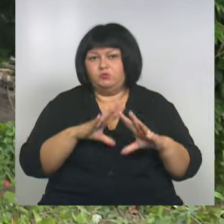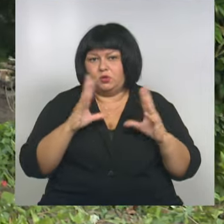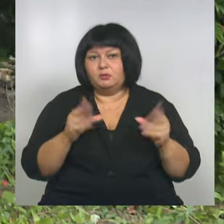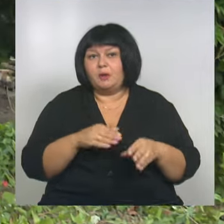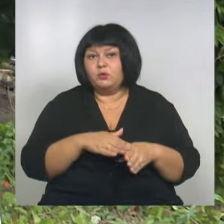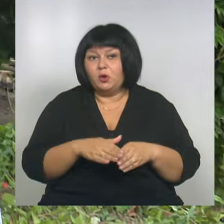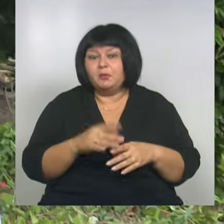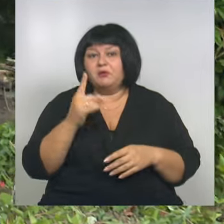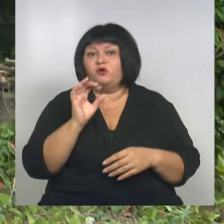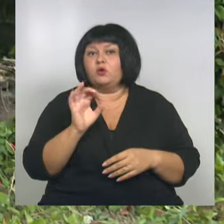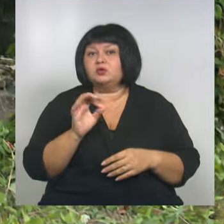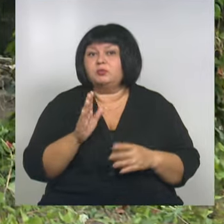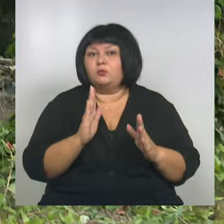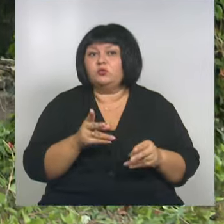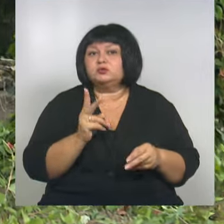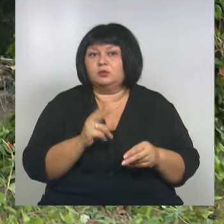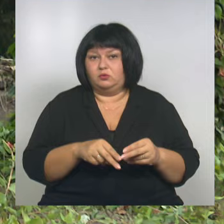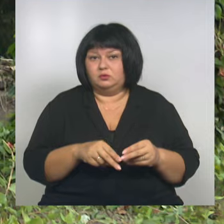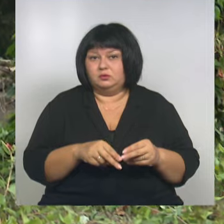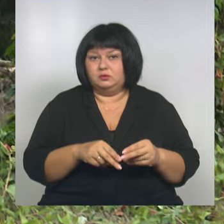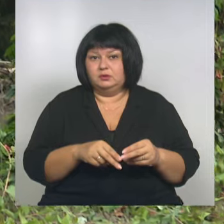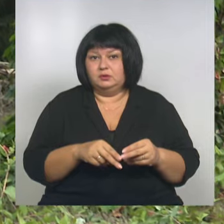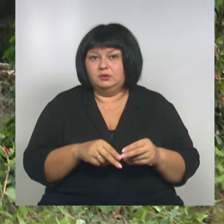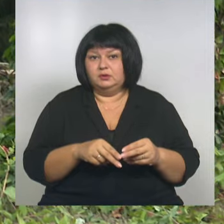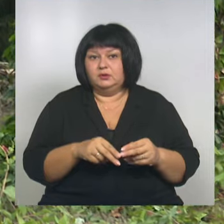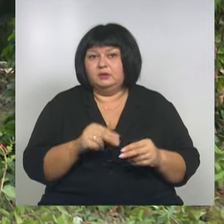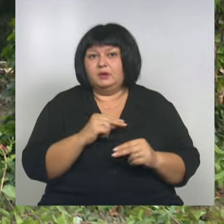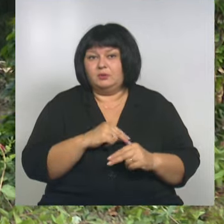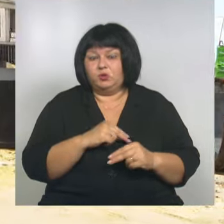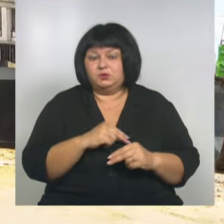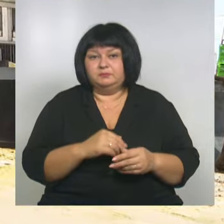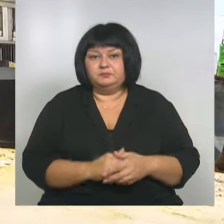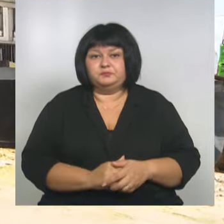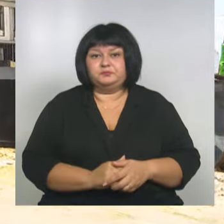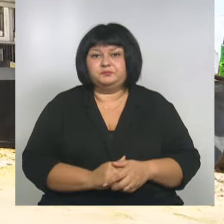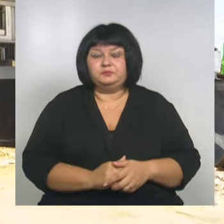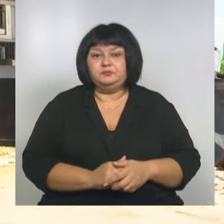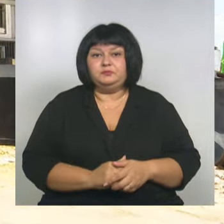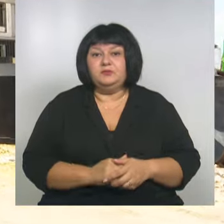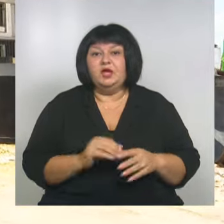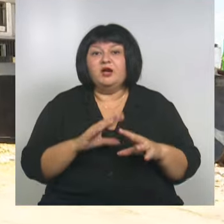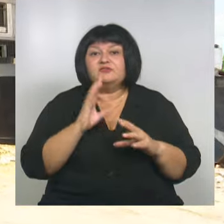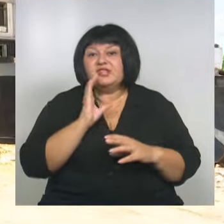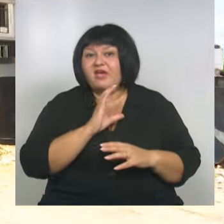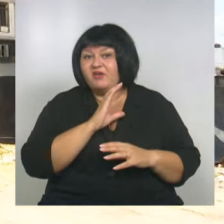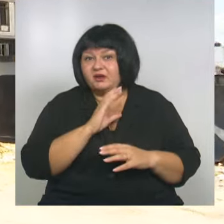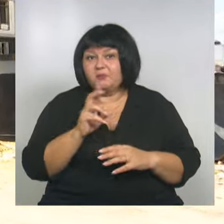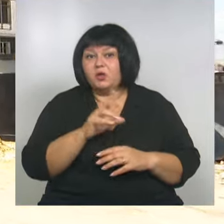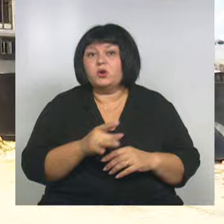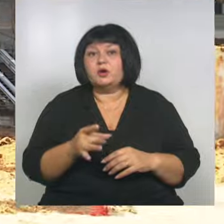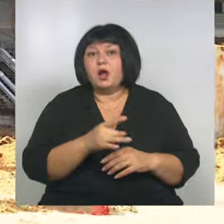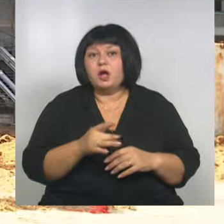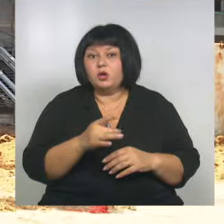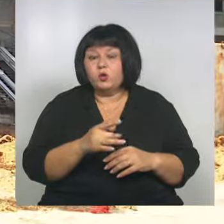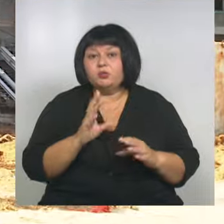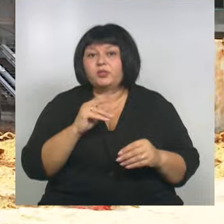Первому октября определен срок, что там будут работы в полном объеме выполнены. А в северном Белгородского района по